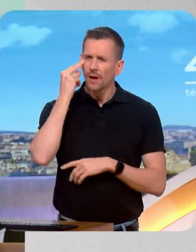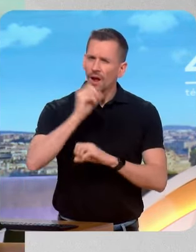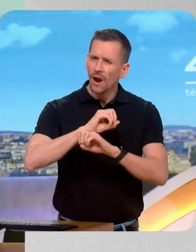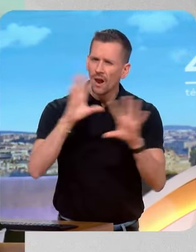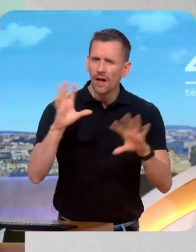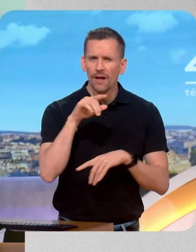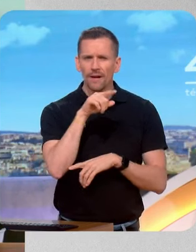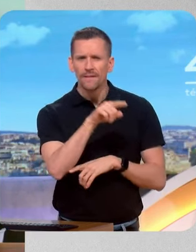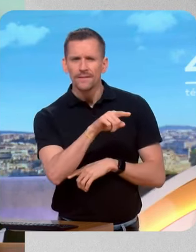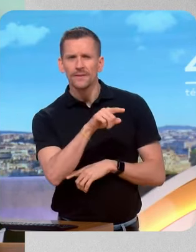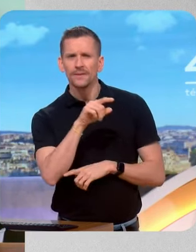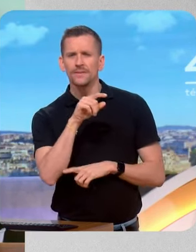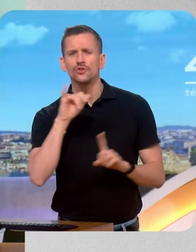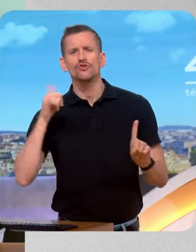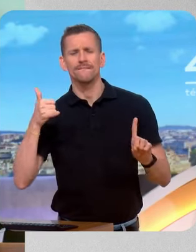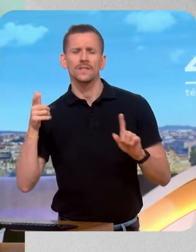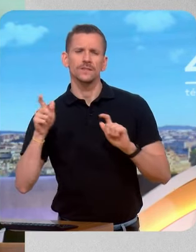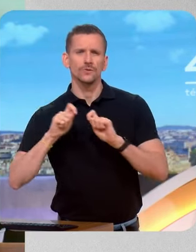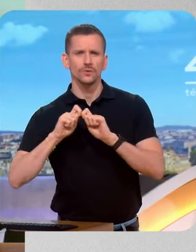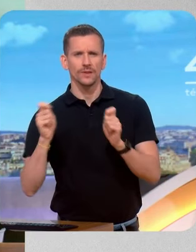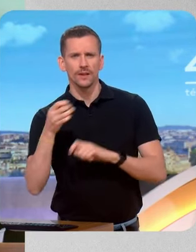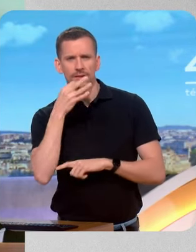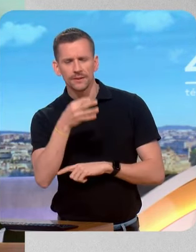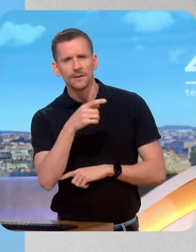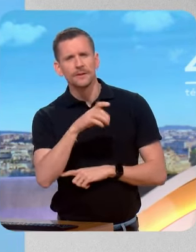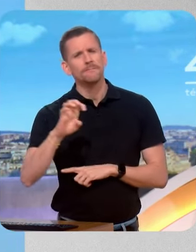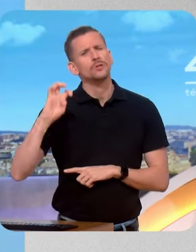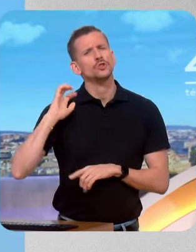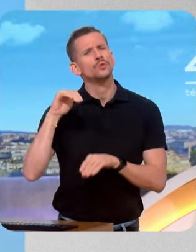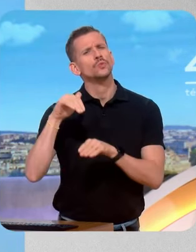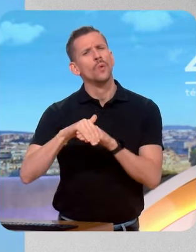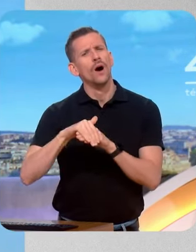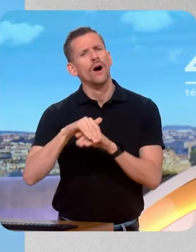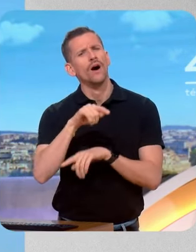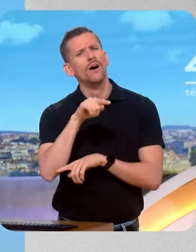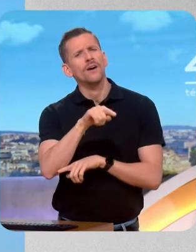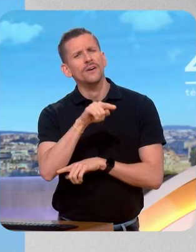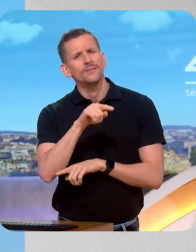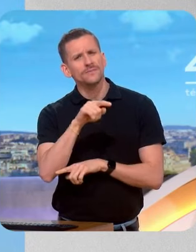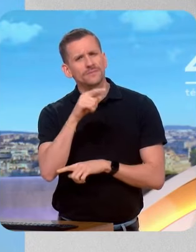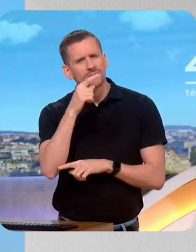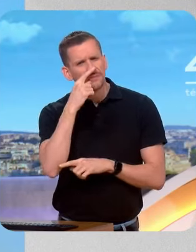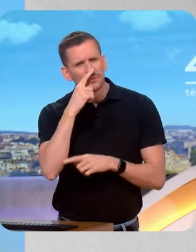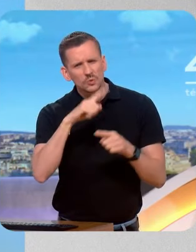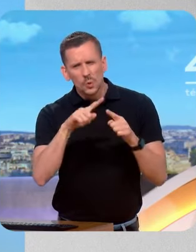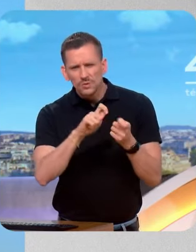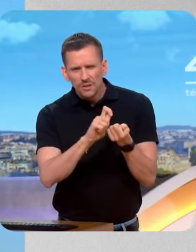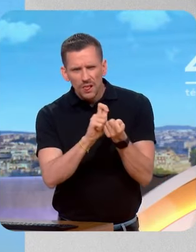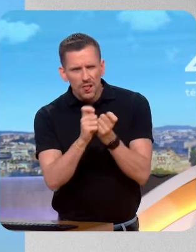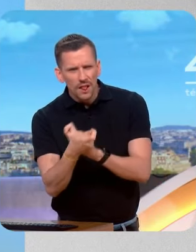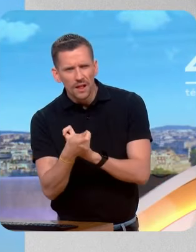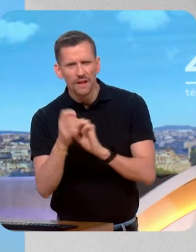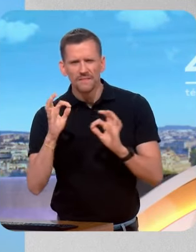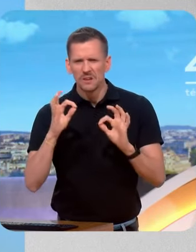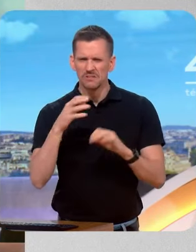Bayrou mercredi soir au ministère de l'Agriculture, il n'y pas cette dérive vers une technocratie gestionnaire, je reprends ces termes parce que